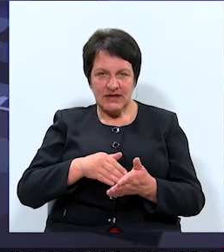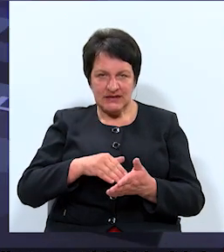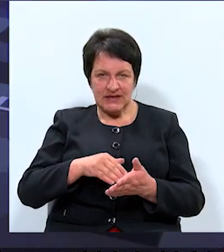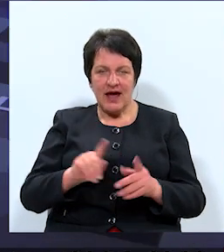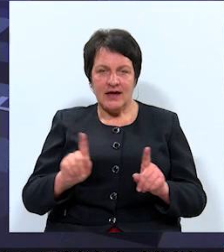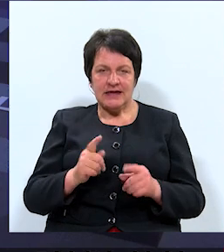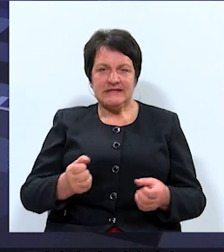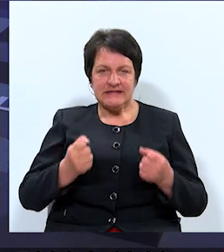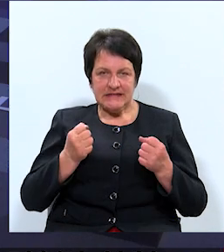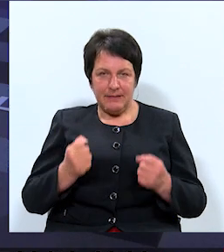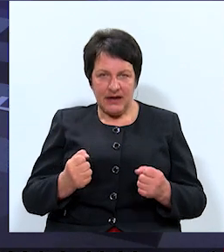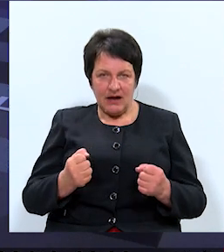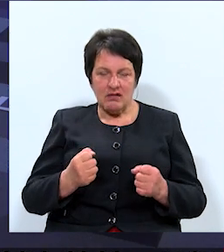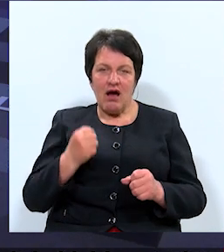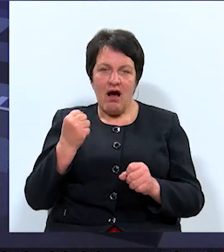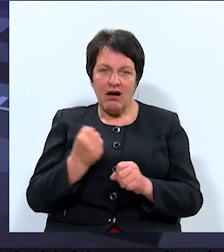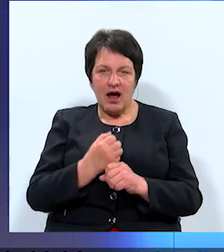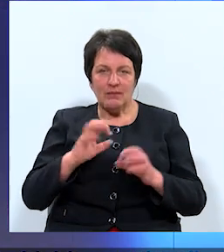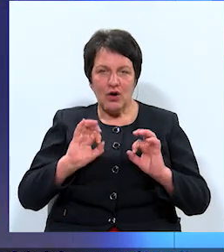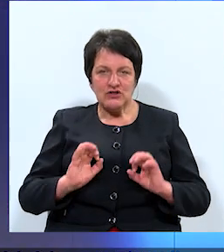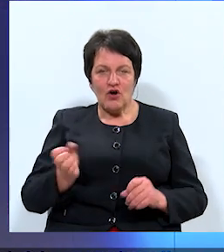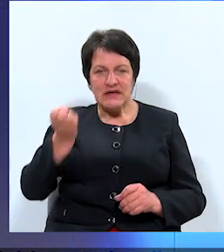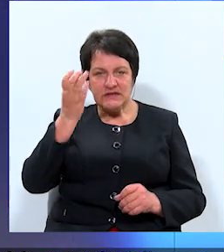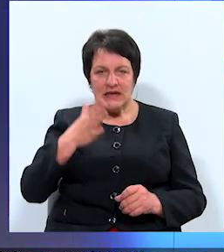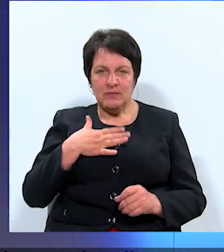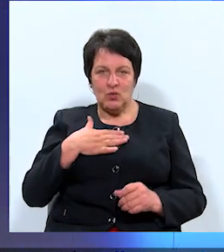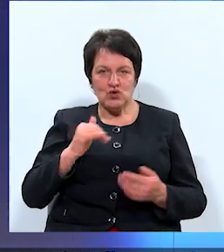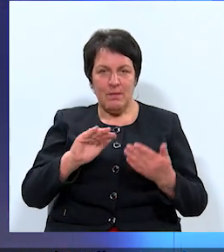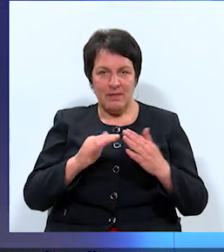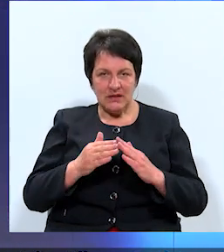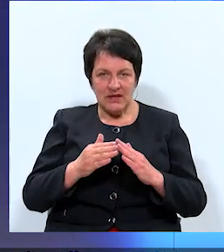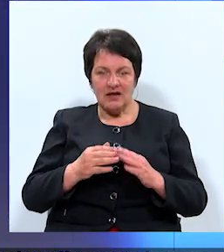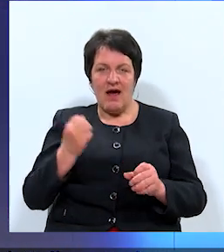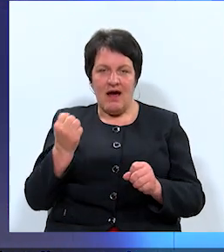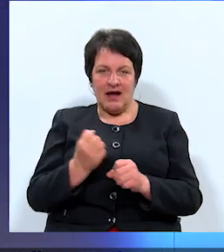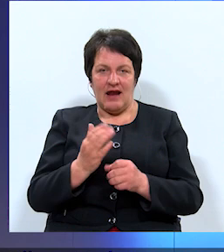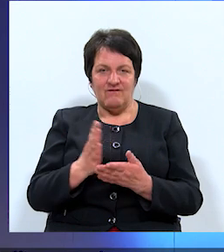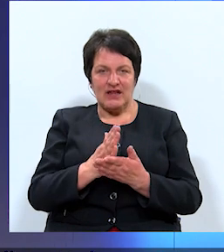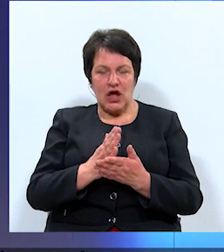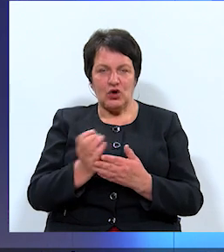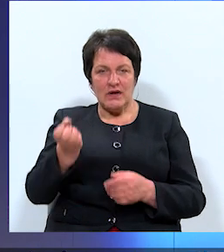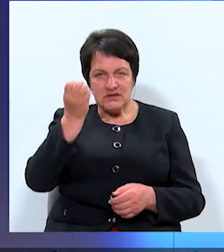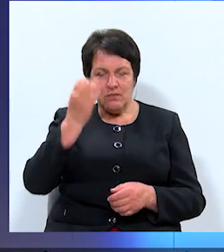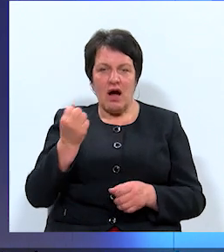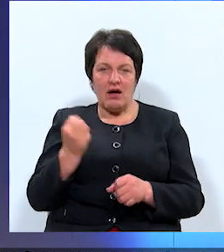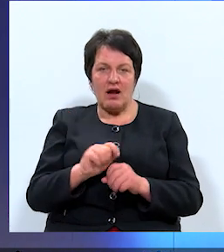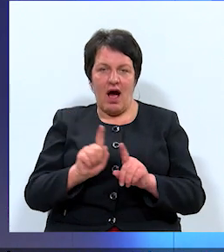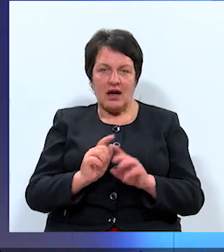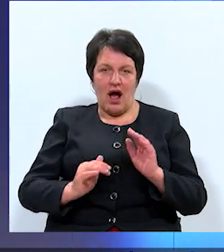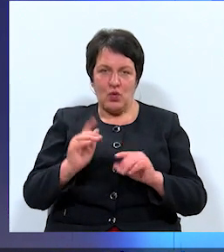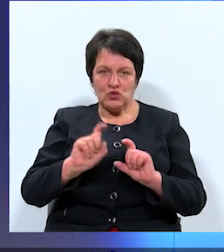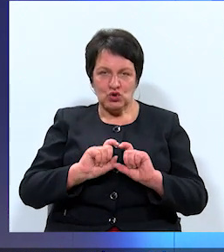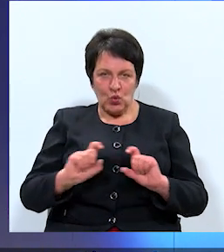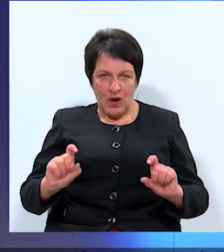stiprināt gan profesionālu izglītību mūsu pilsētā, gan vidēju izglītību, gan arī augstskolas.